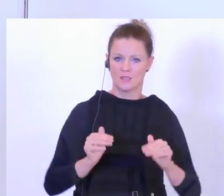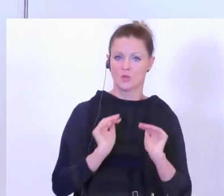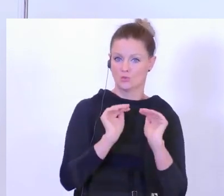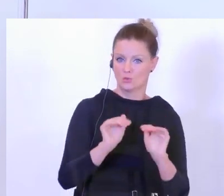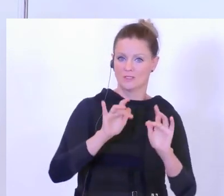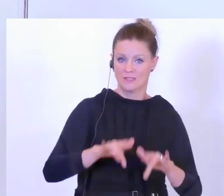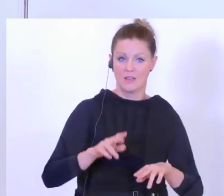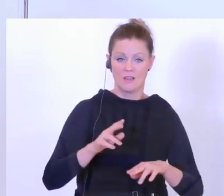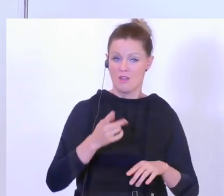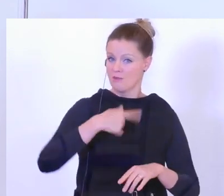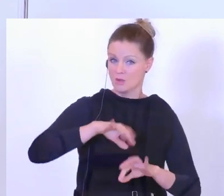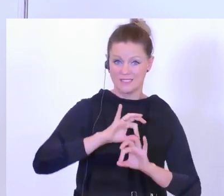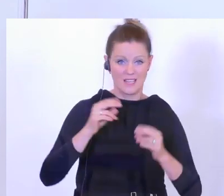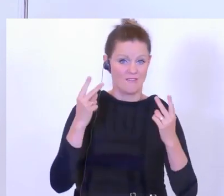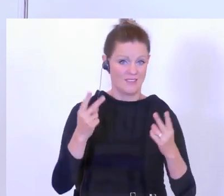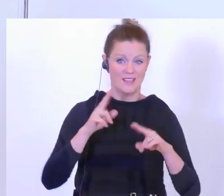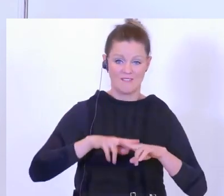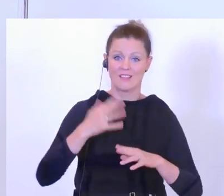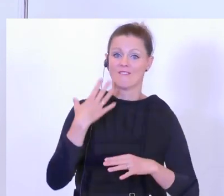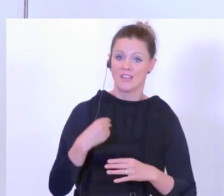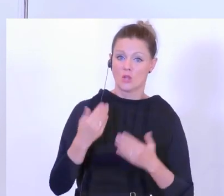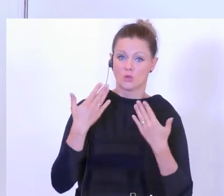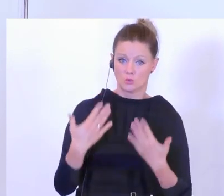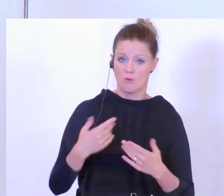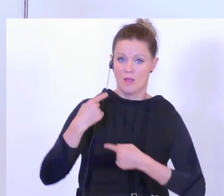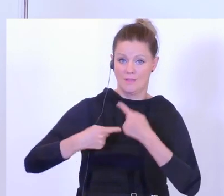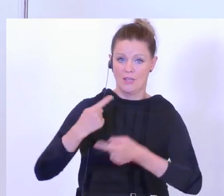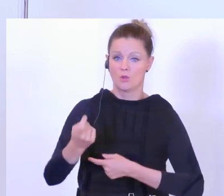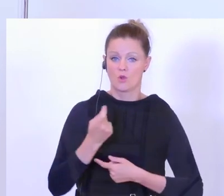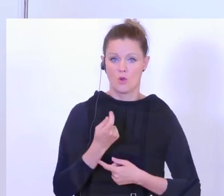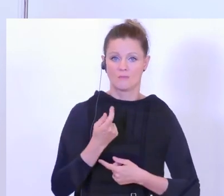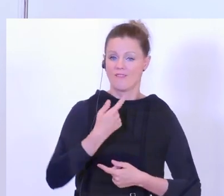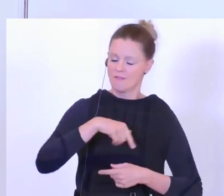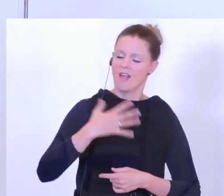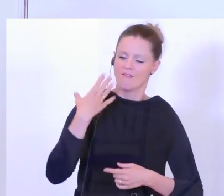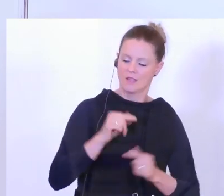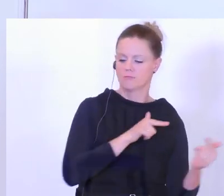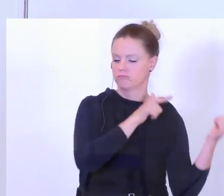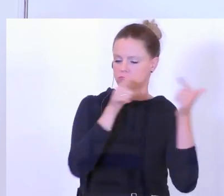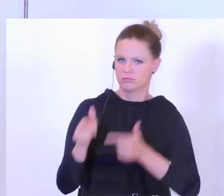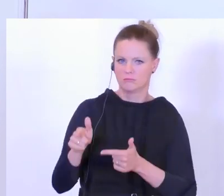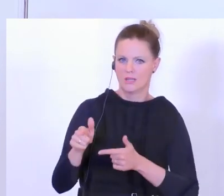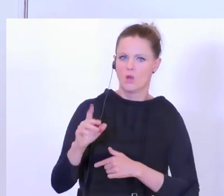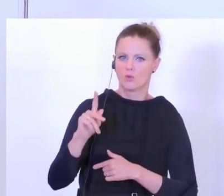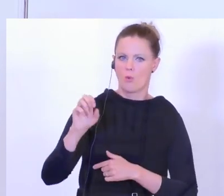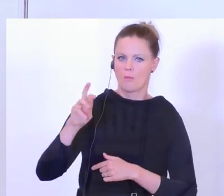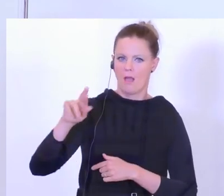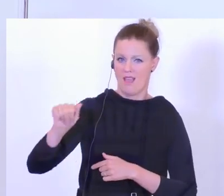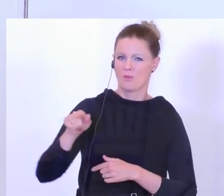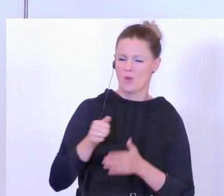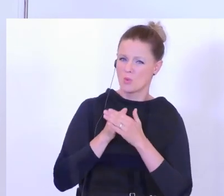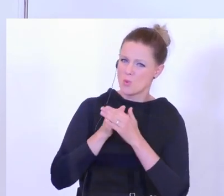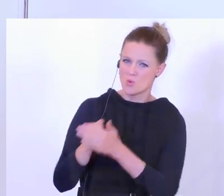zu derartigen Entwicklungen kommen, wird Österreich Griechenland wieder vor Ort durch Polizistinnen und Polizisten der Spezialeinheit Cobra unterstützen und